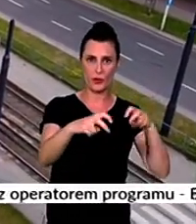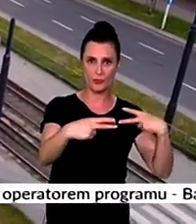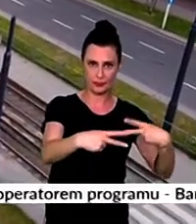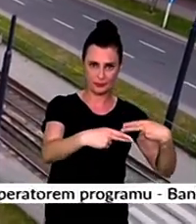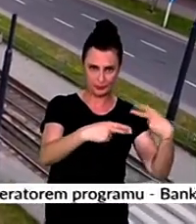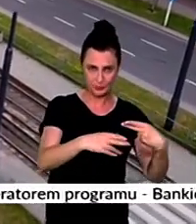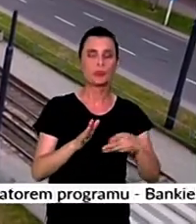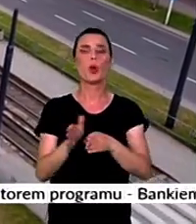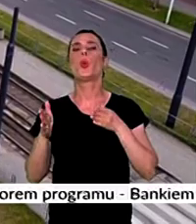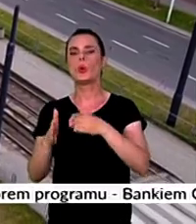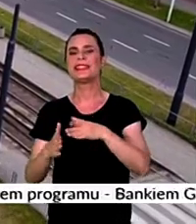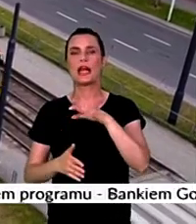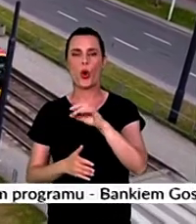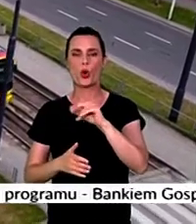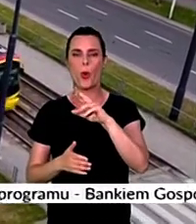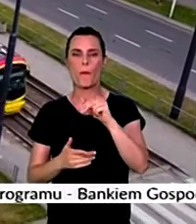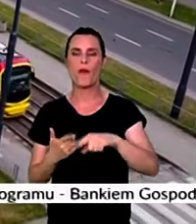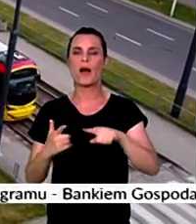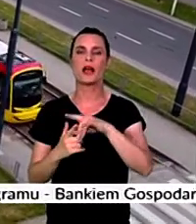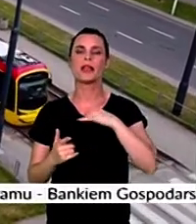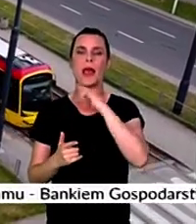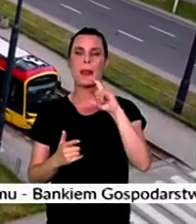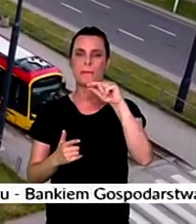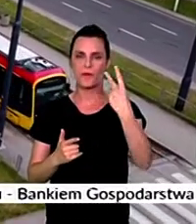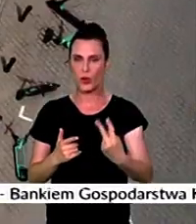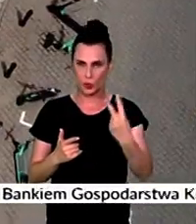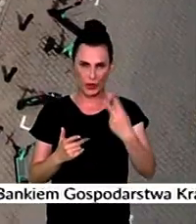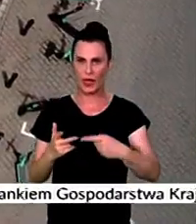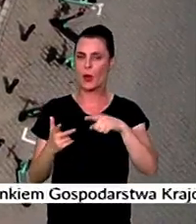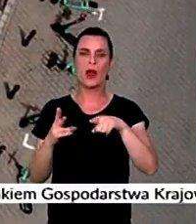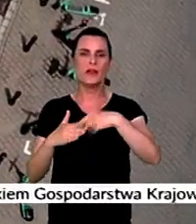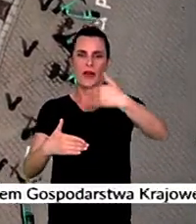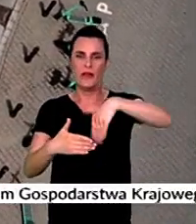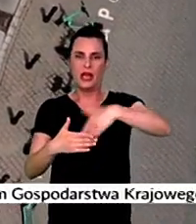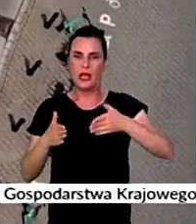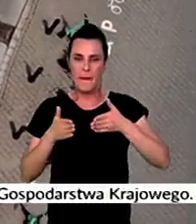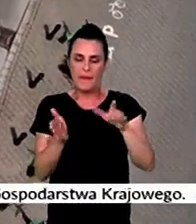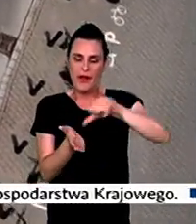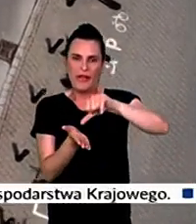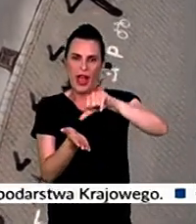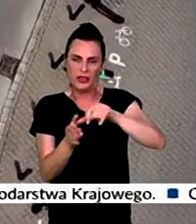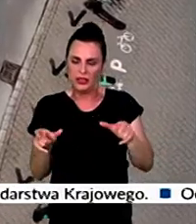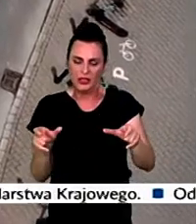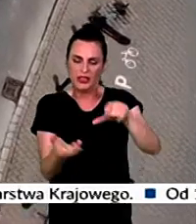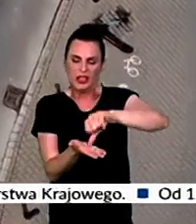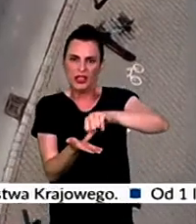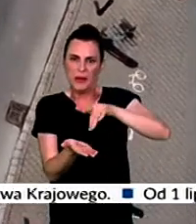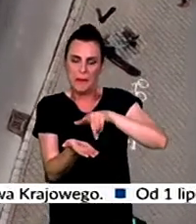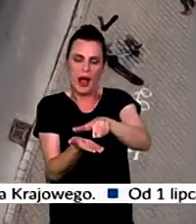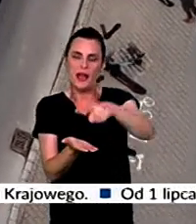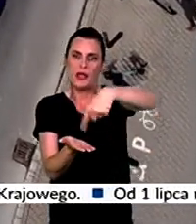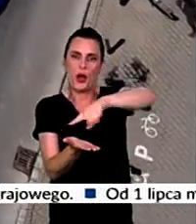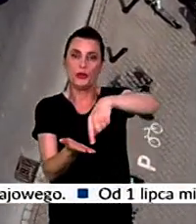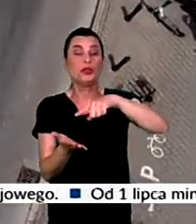Okopowej, ulica Słomińskiego, Aleja Jana Pawła II. Będzie także wyłączony wewnętrzny pas na samym rondzie, co na pewno